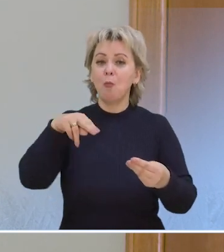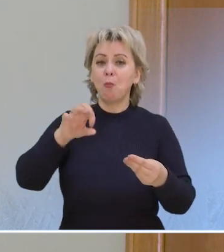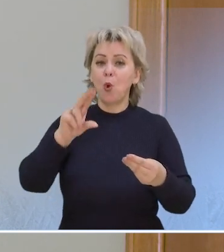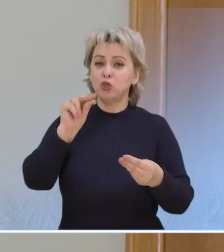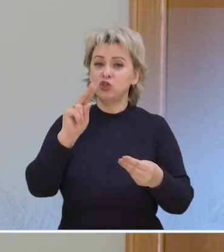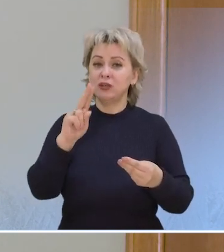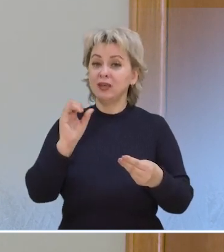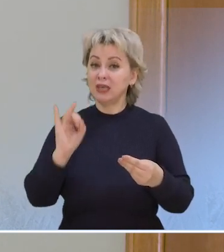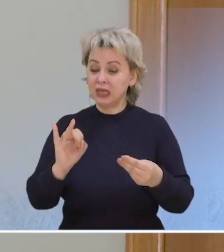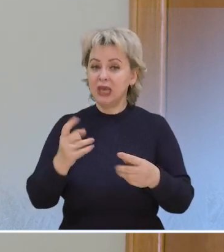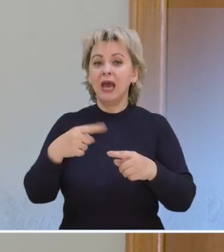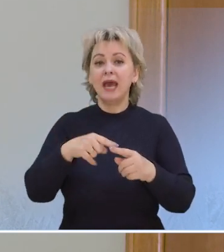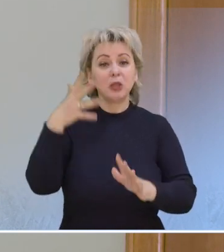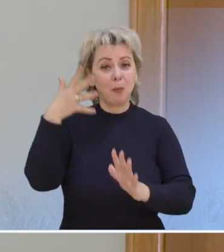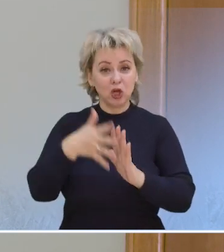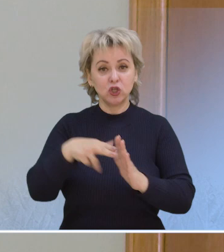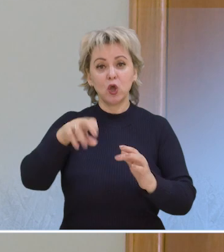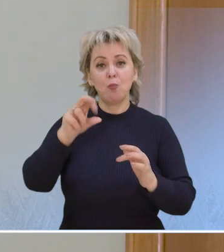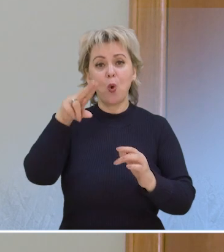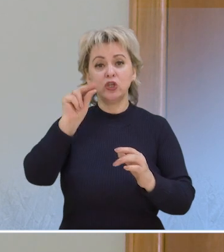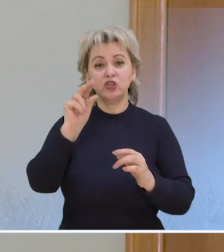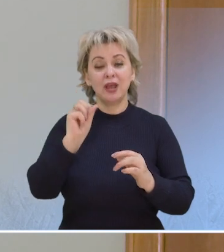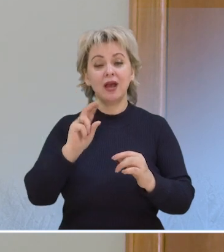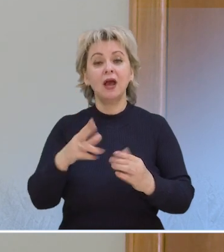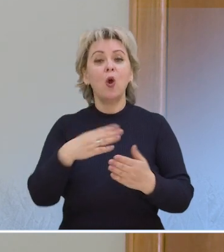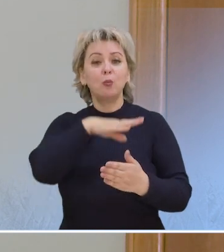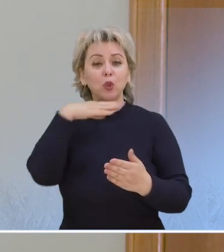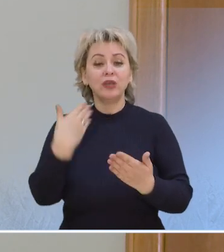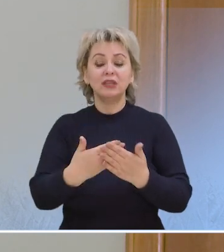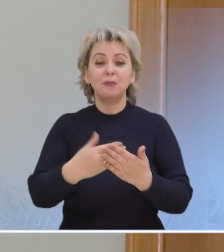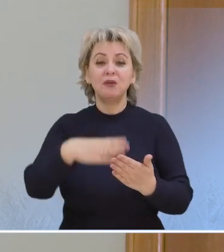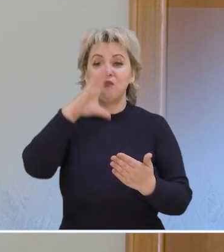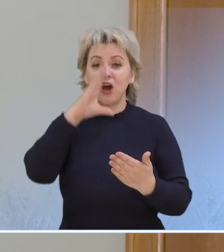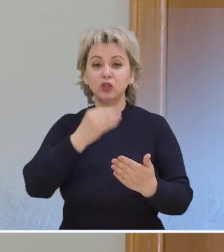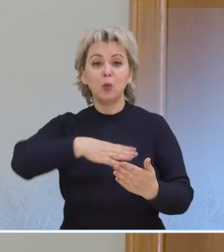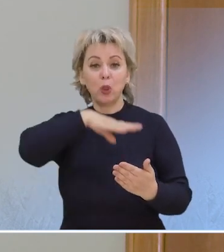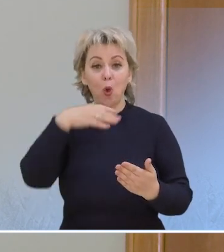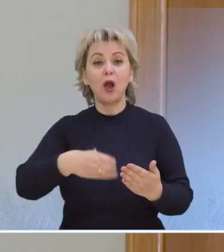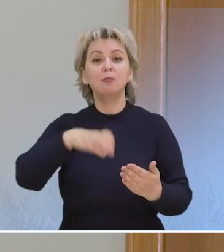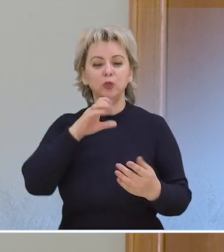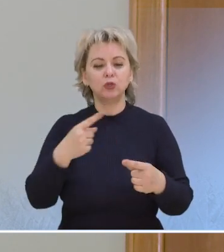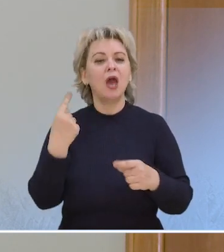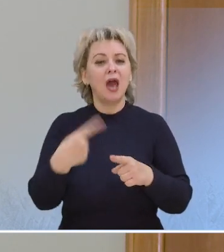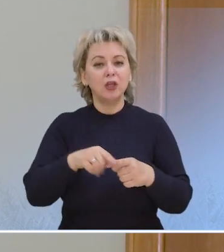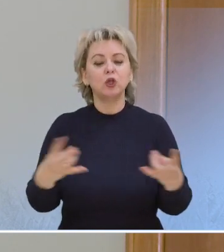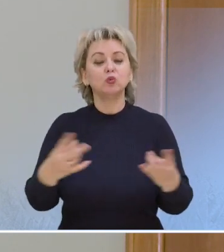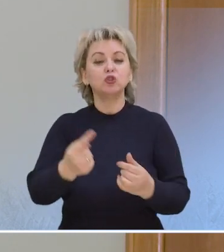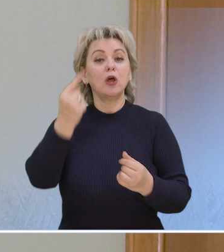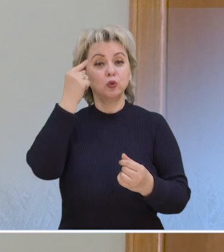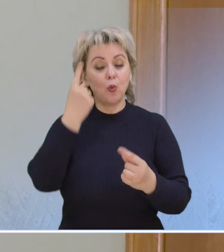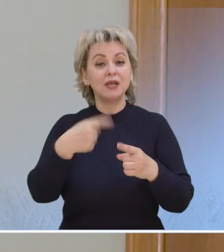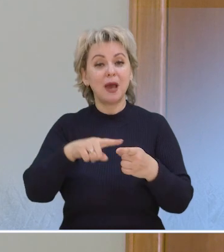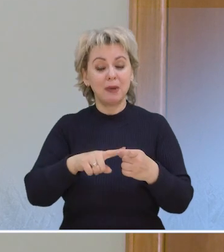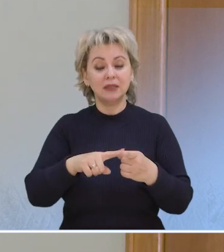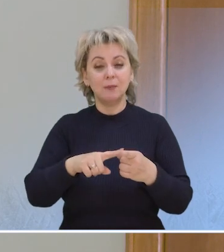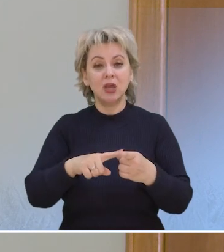система, в частности, почки. То есть это поражение почек. Многие, например, водные диеты, очень много воды пьют. Тоже нужно думать